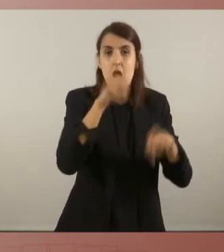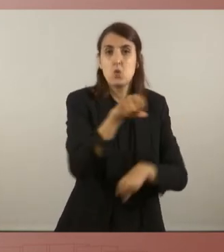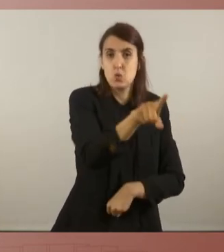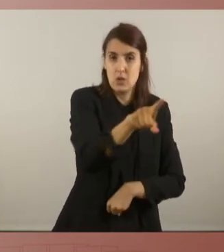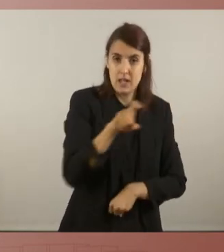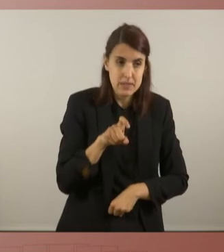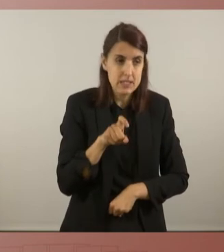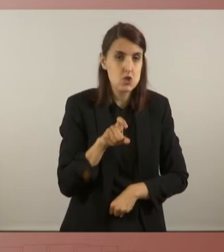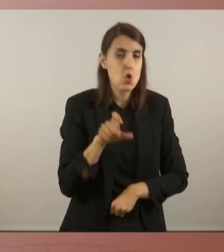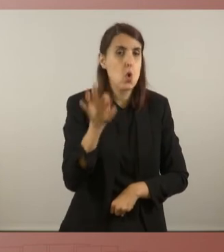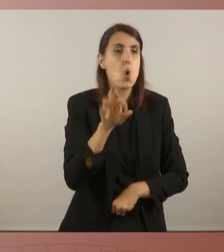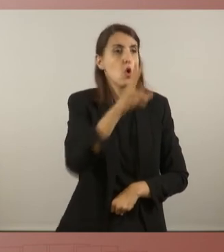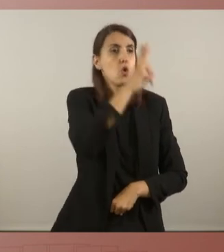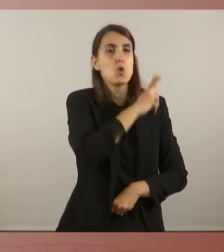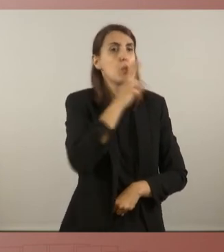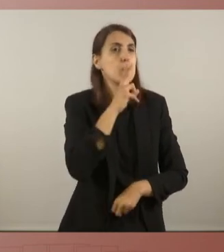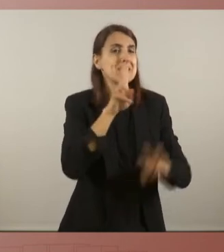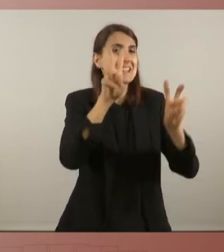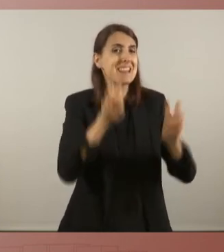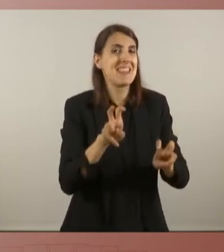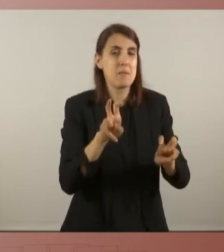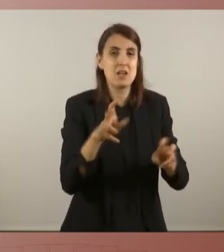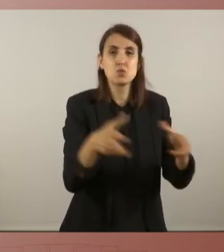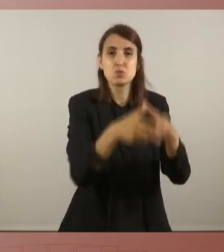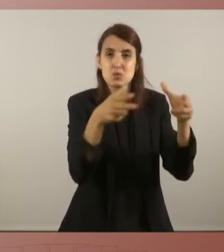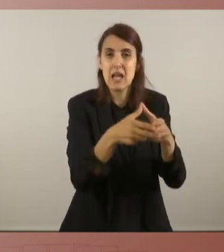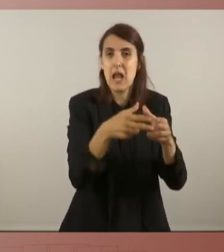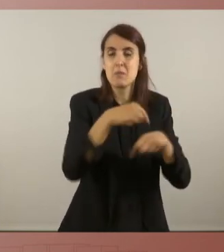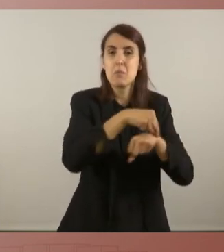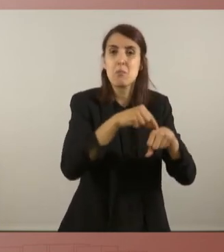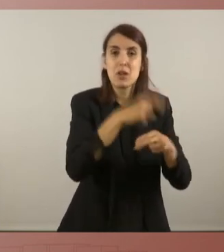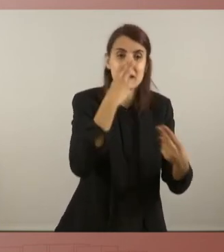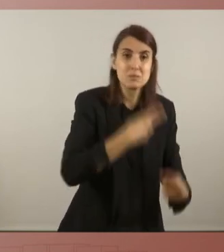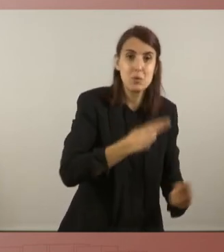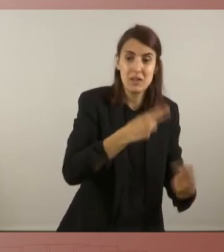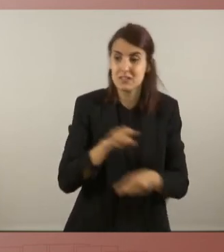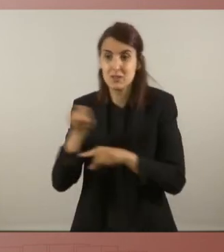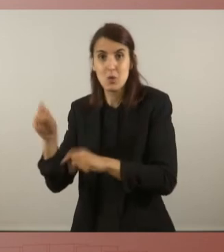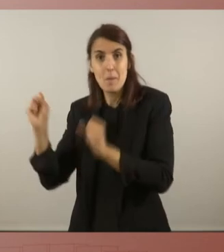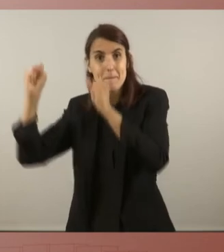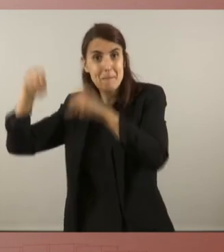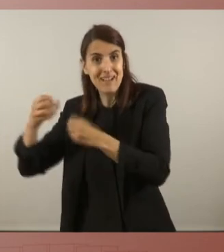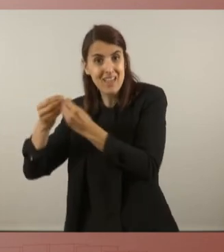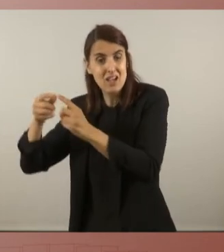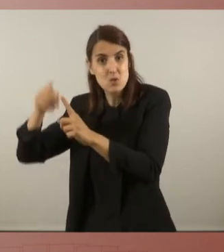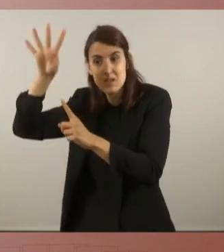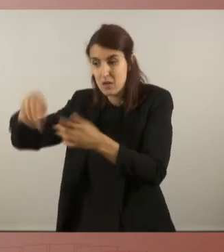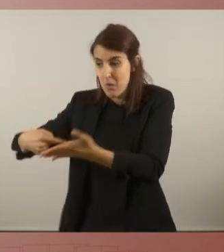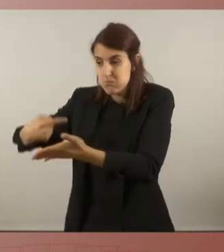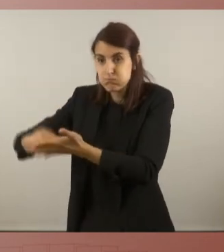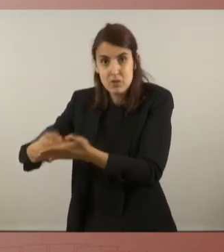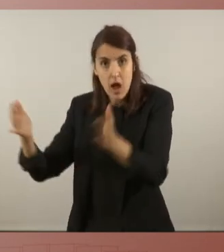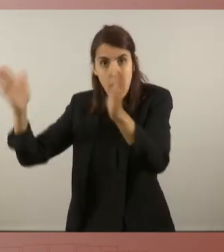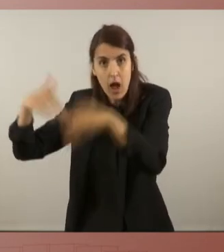compromisos que hem arribat en matèria social i de polítiques públiques, el fet que no estiguin en el seu pacte de govern amb Junts per Catalunya no és